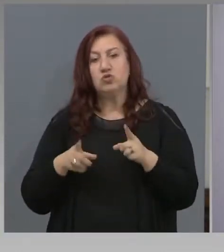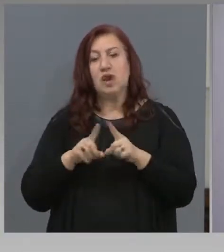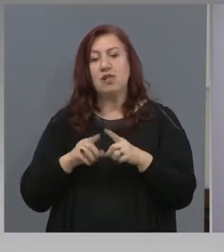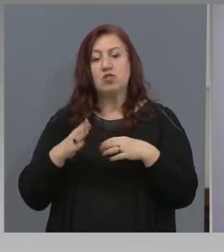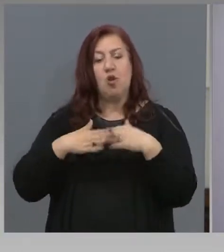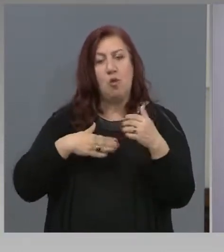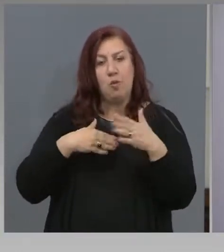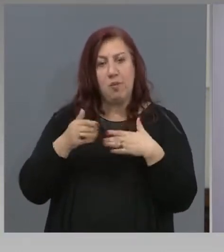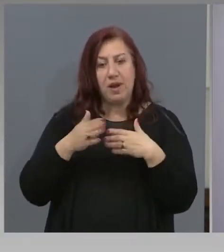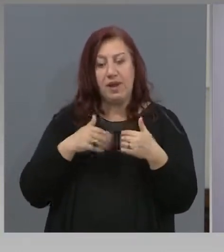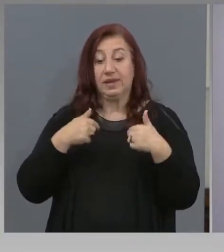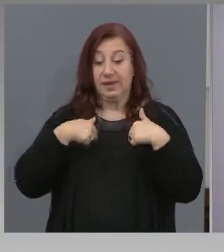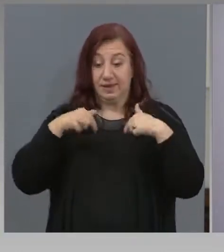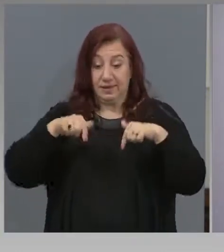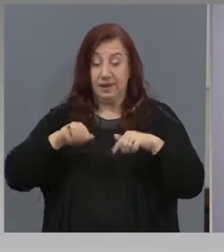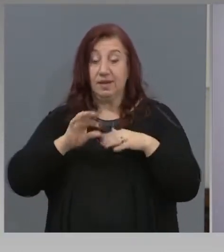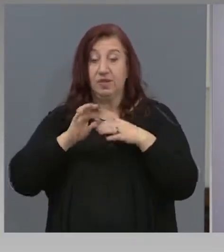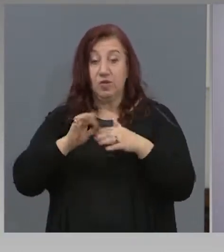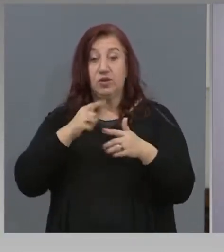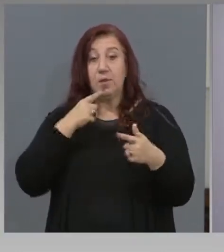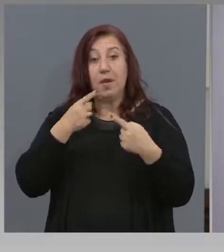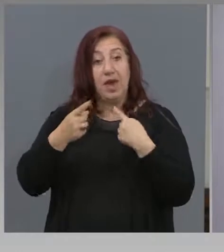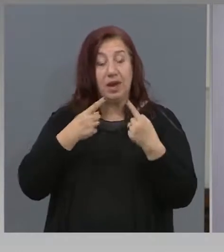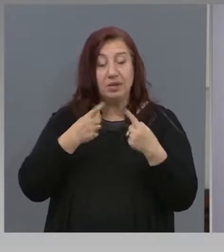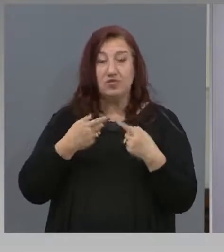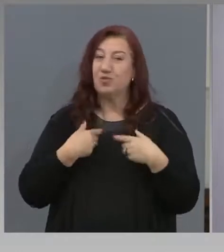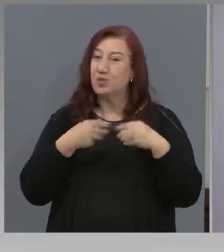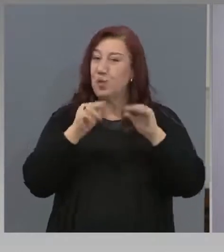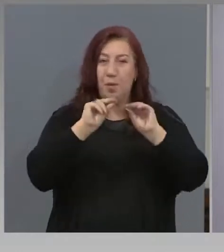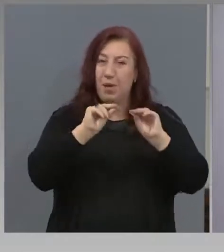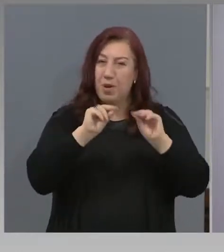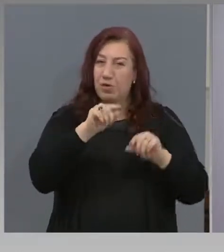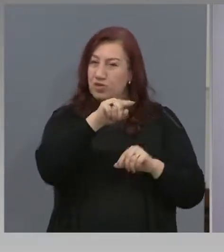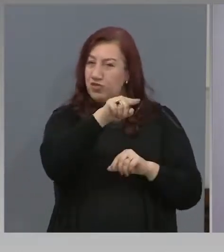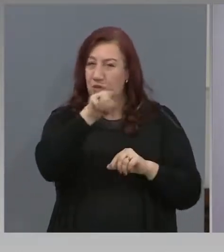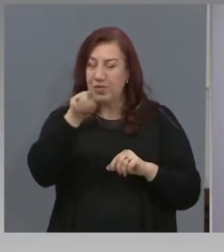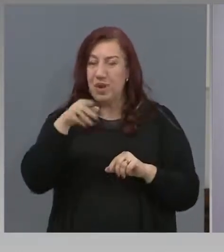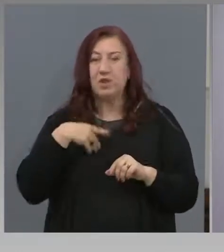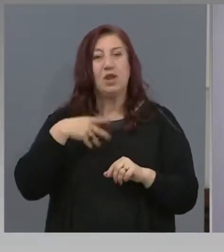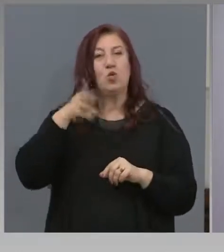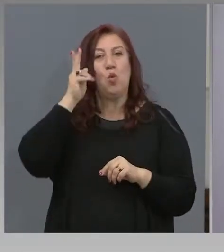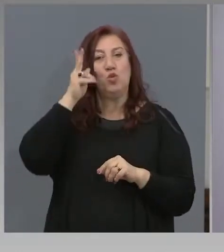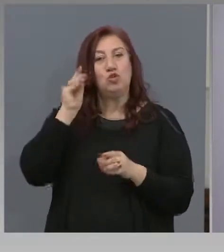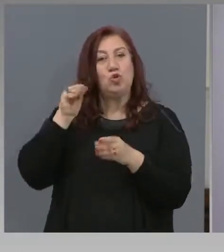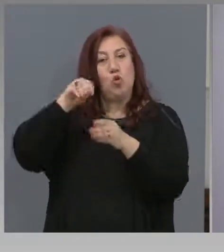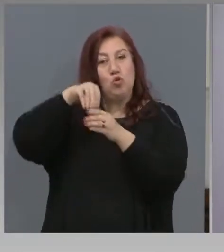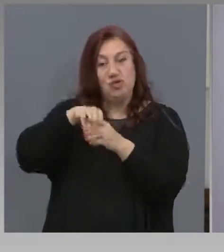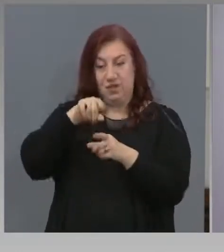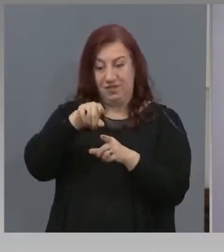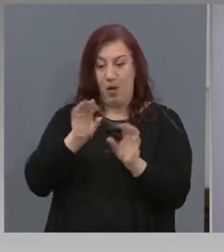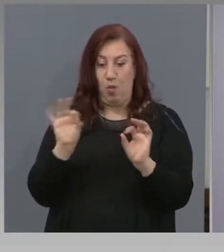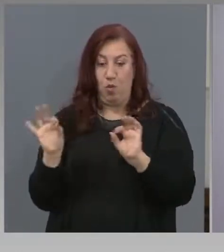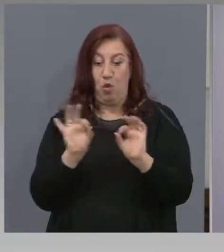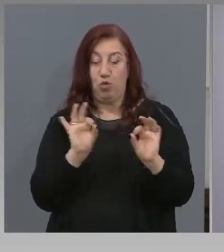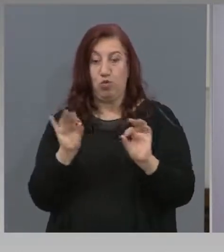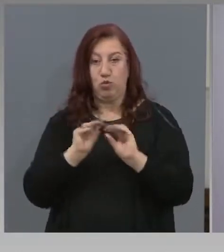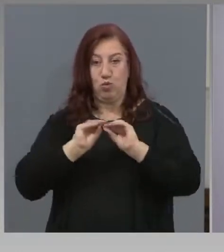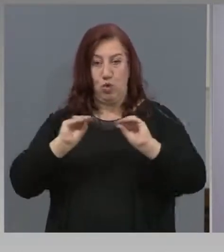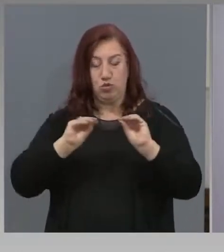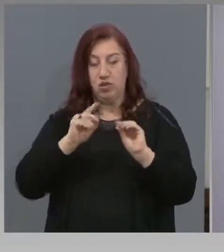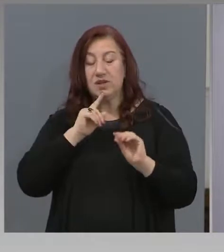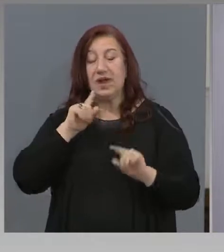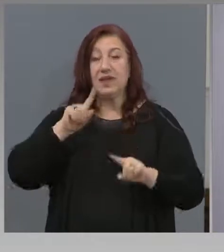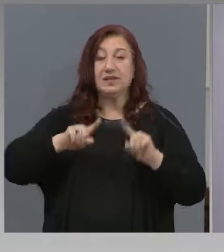водим разговори за това. Препоръчали сме там, където учителите участват в такова обучение, в зависимост от степента на ангажираност,